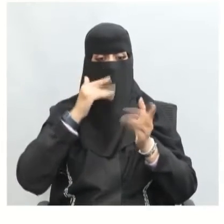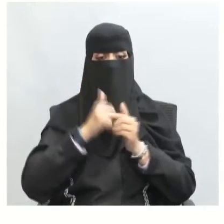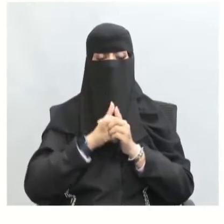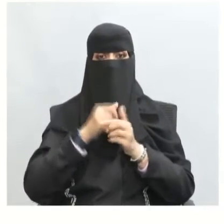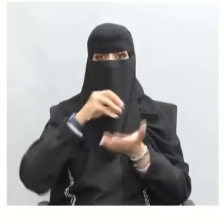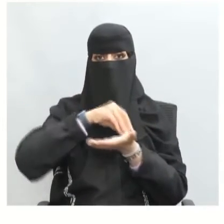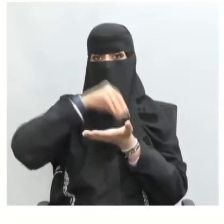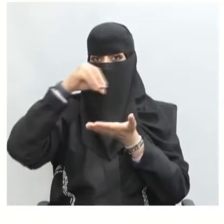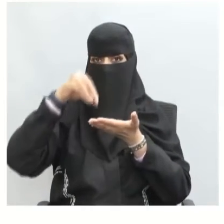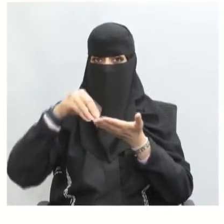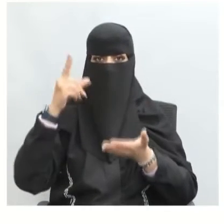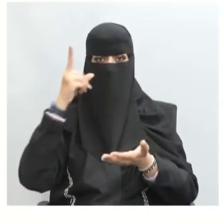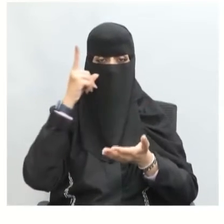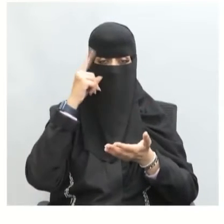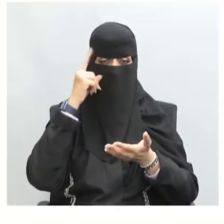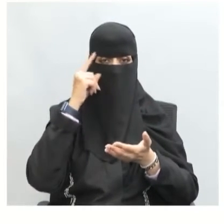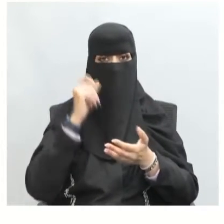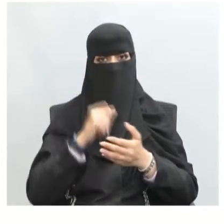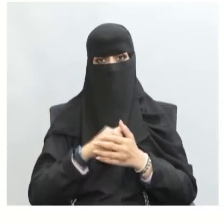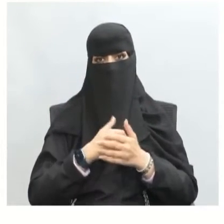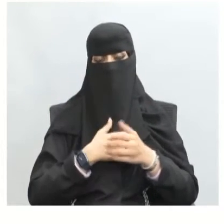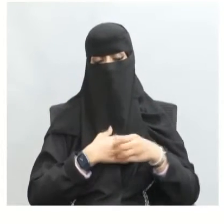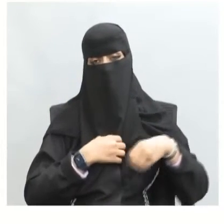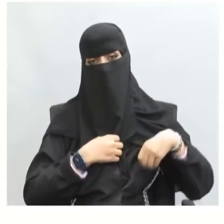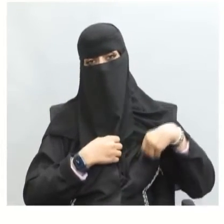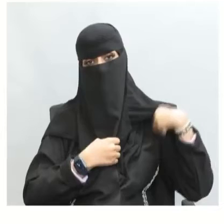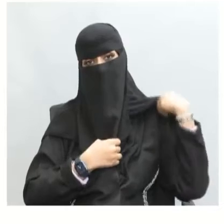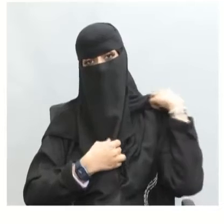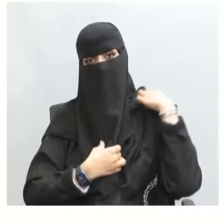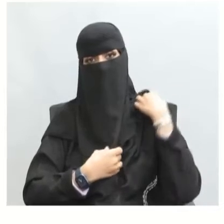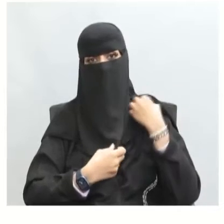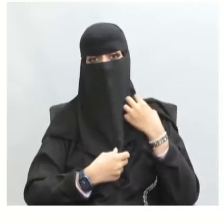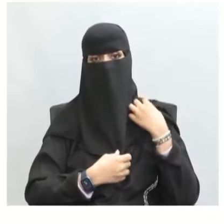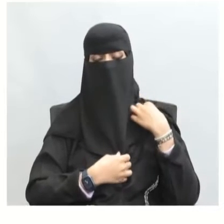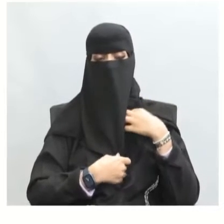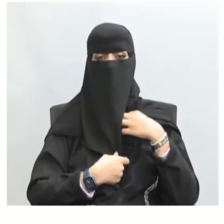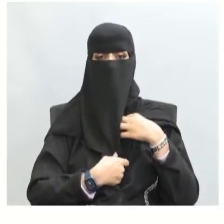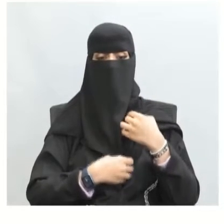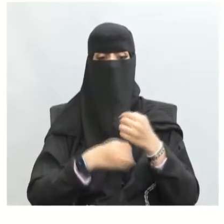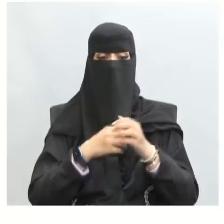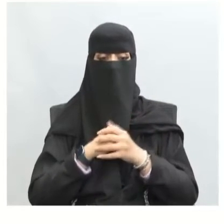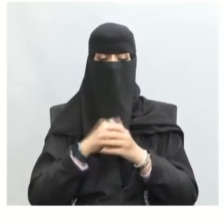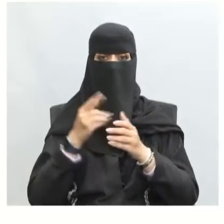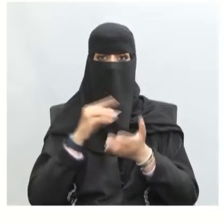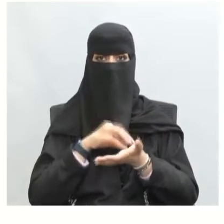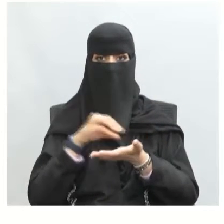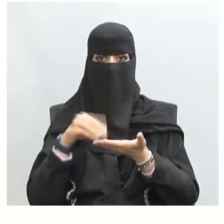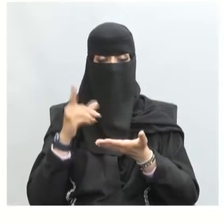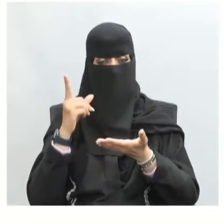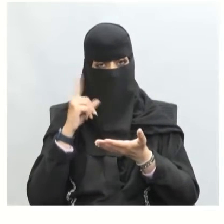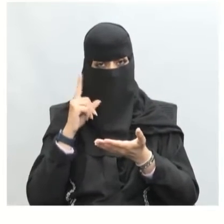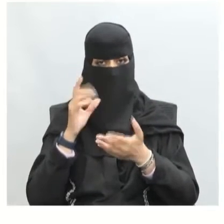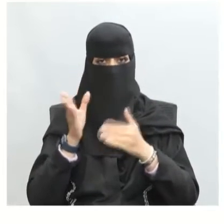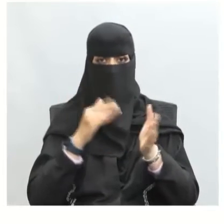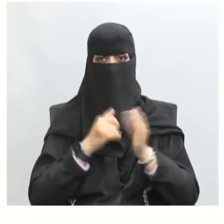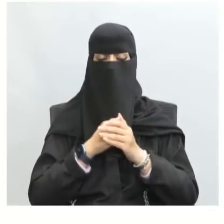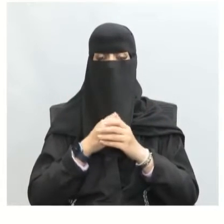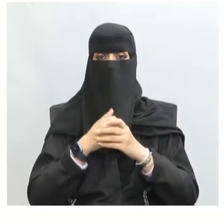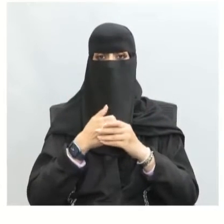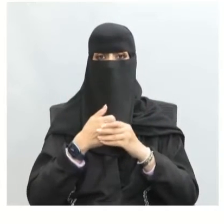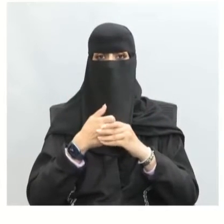الاستماع إلى الرأي الآخر وأيضا طرح الرأي الذي لديك أيضا نقل المعرفة